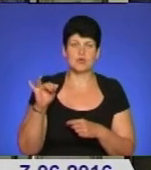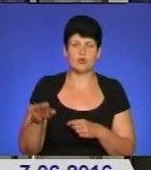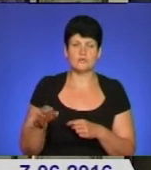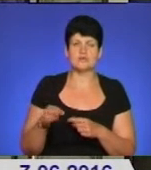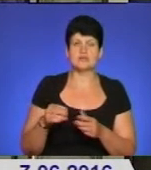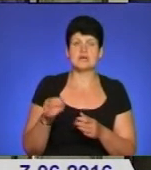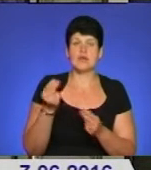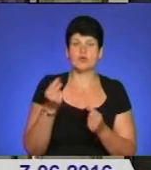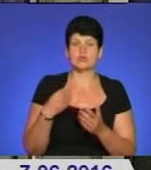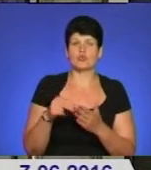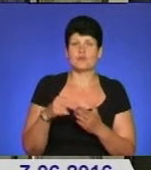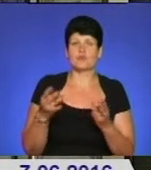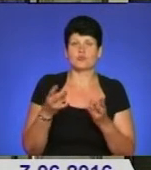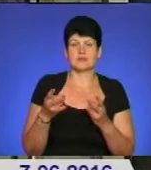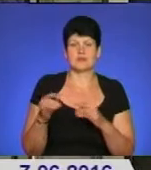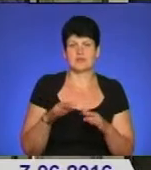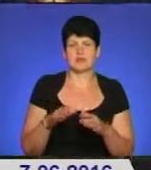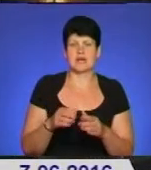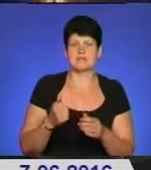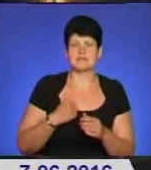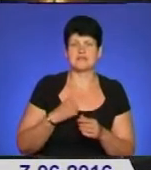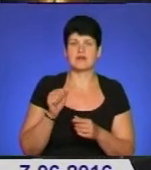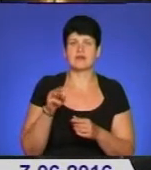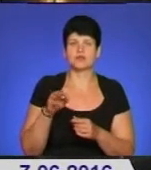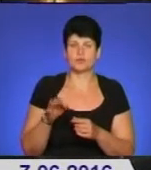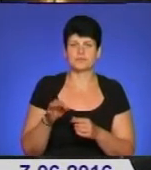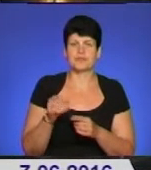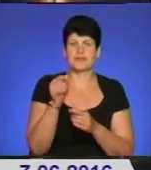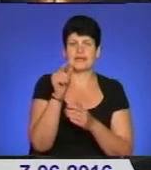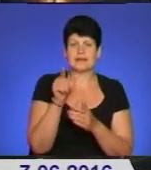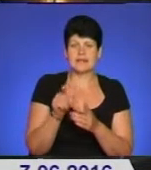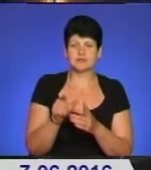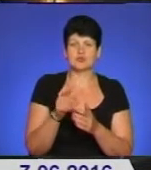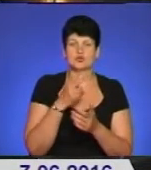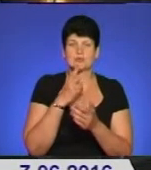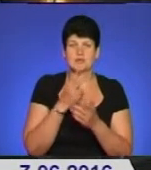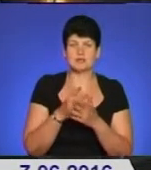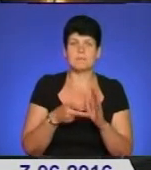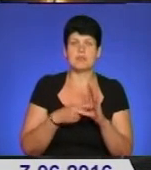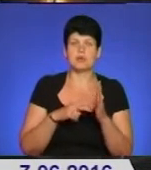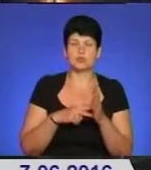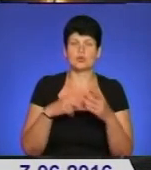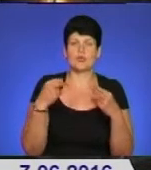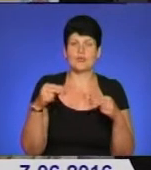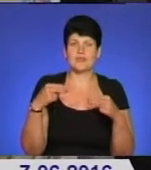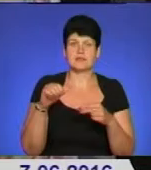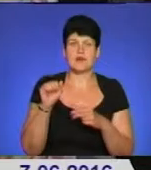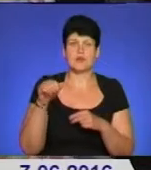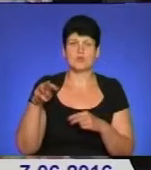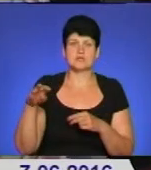купують необхідні речі для бійців АТО. Гільзу із зображенням Джамали також планують продати за аукціону.